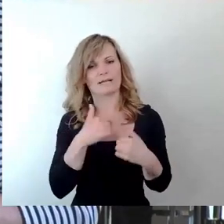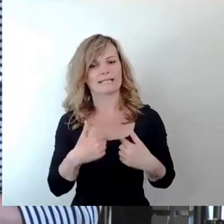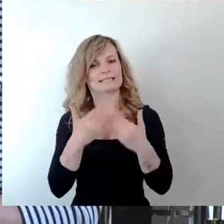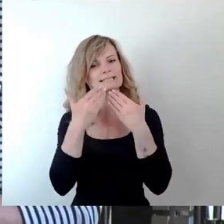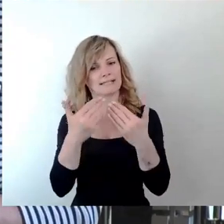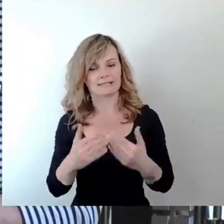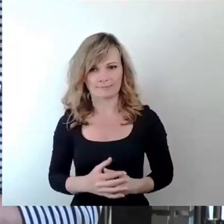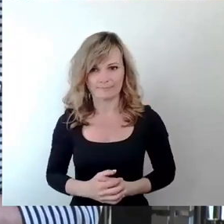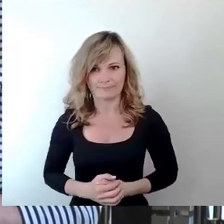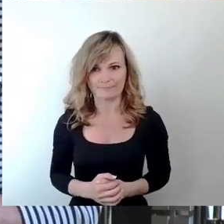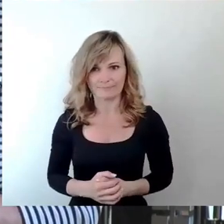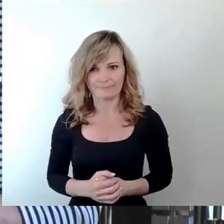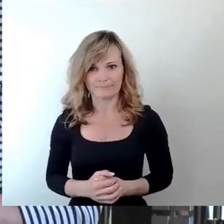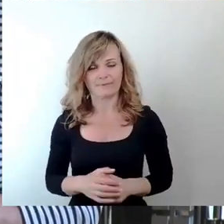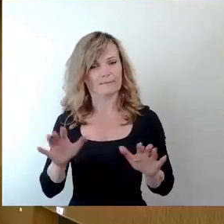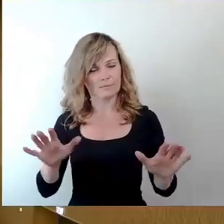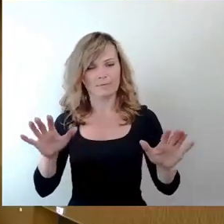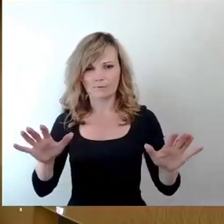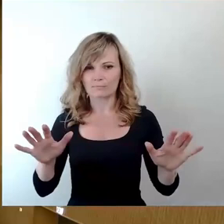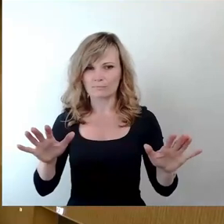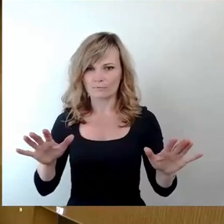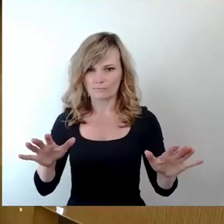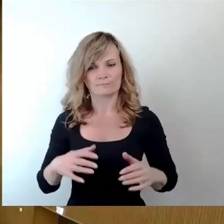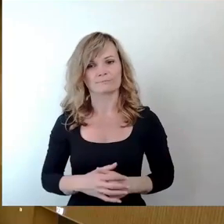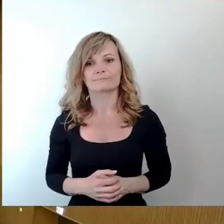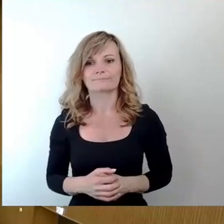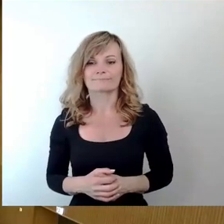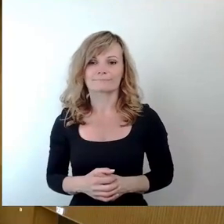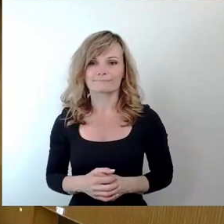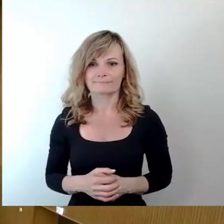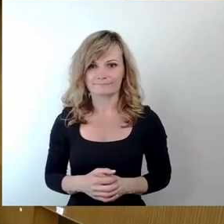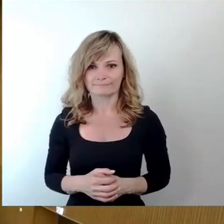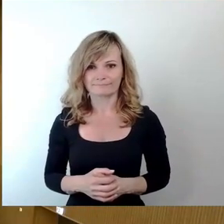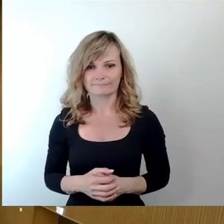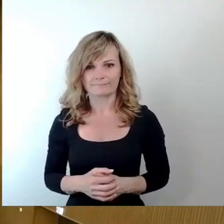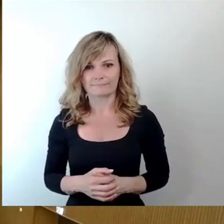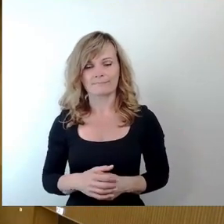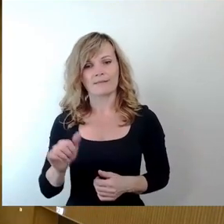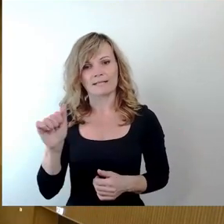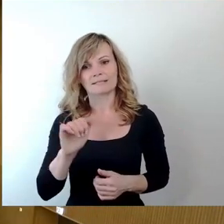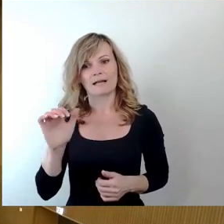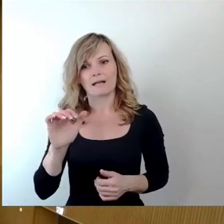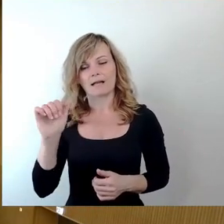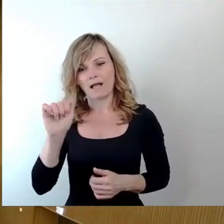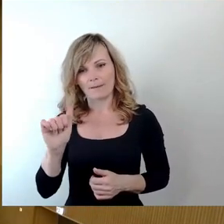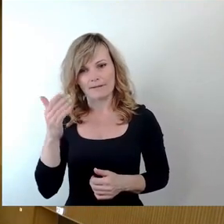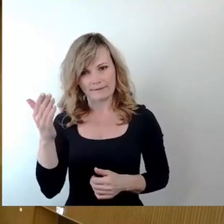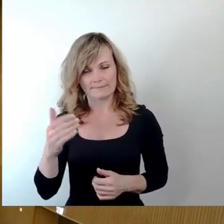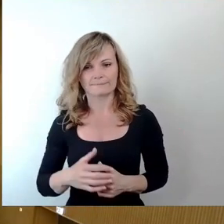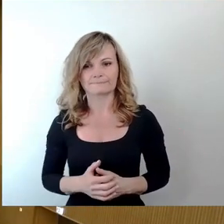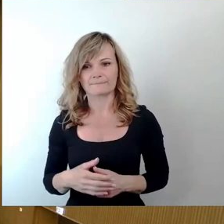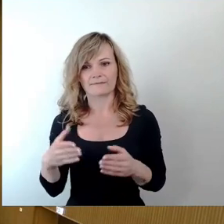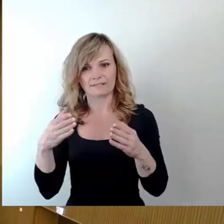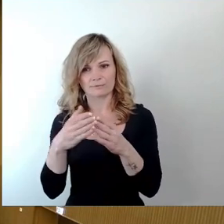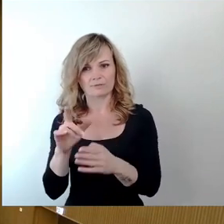Okay, jetzt wartet, wartet, wartet, wartet, wartet. So, jetzt Anja Abel, Fraktion Die Linke.